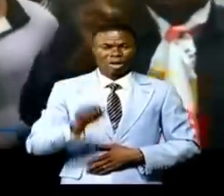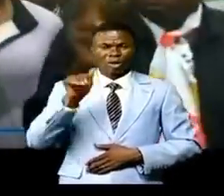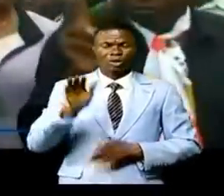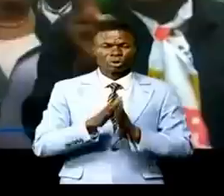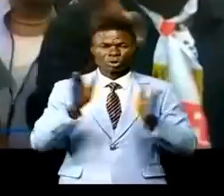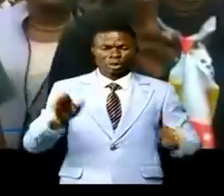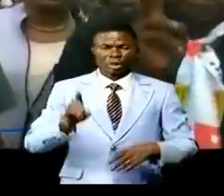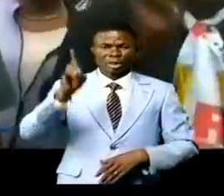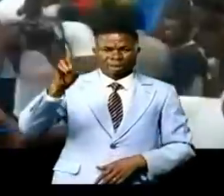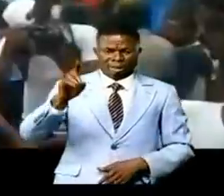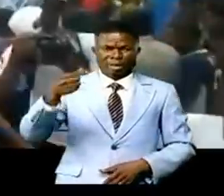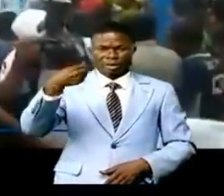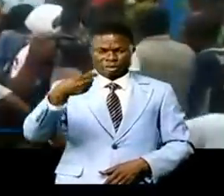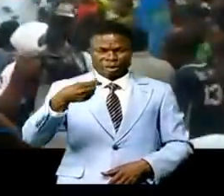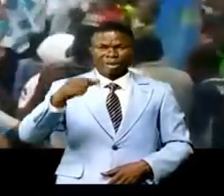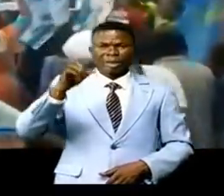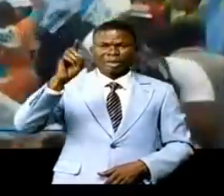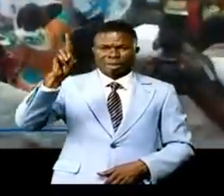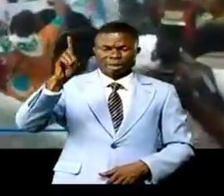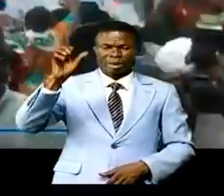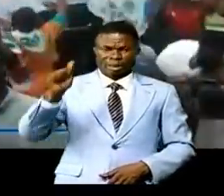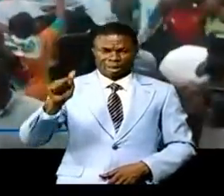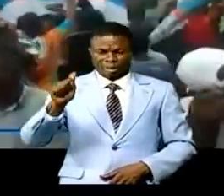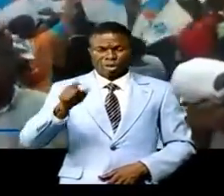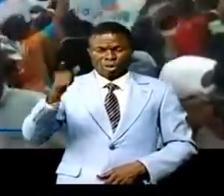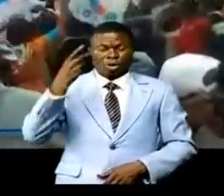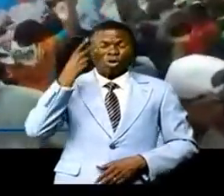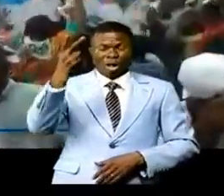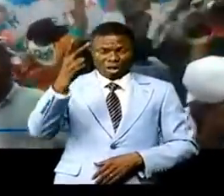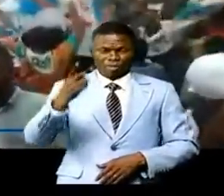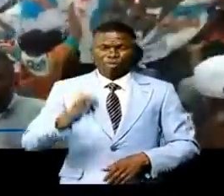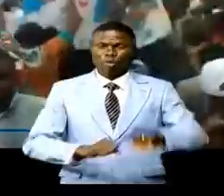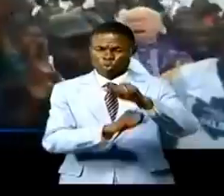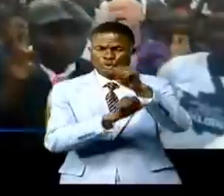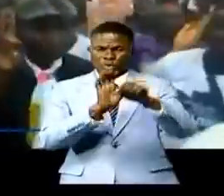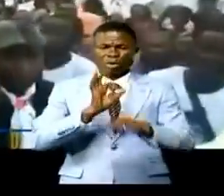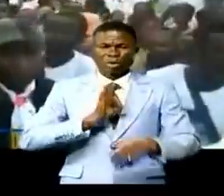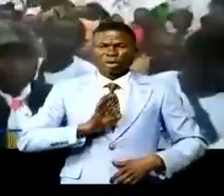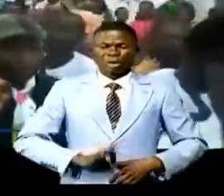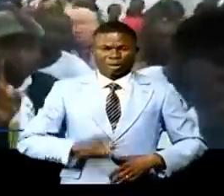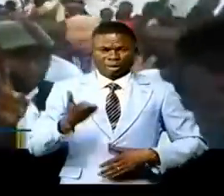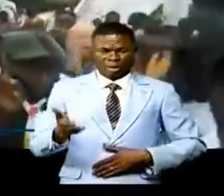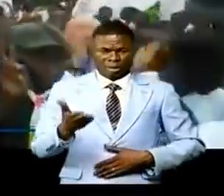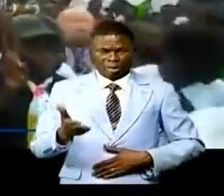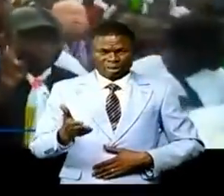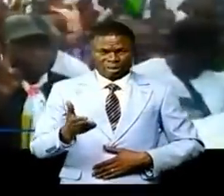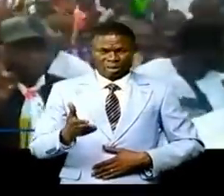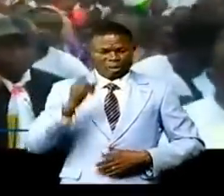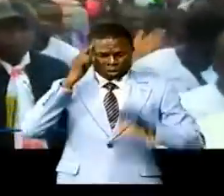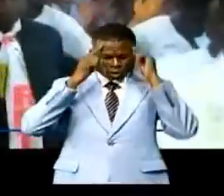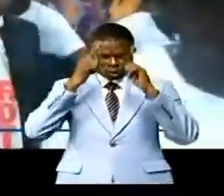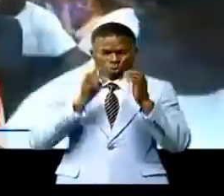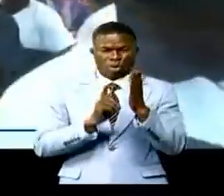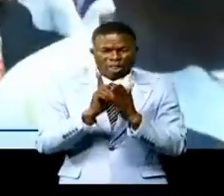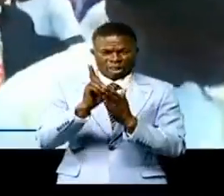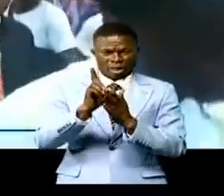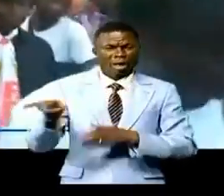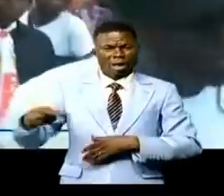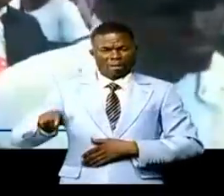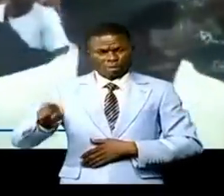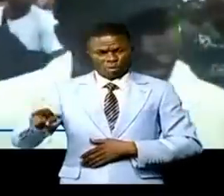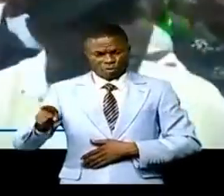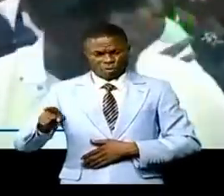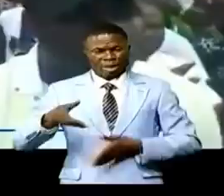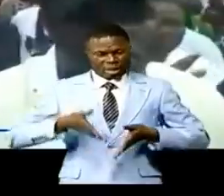de la DGDA, le technocrate qui incarne la vision du chef de l'État Félix-Antoine Tshisekedi-Tshilombo, soucié du développement de sa province d